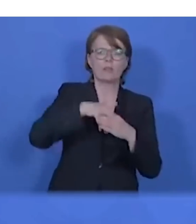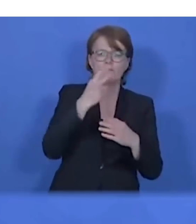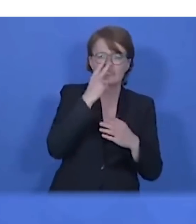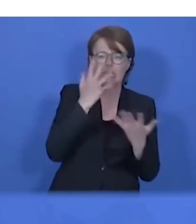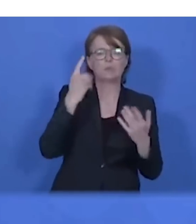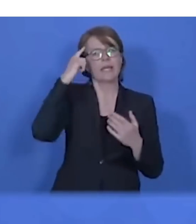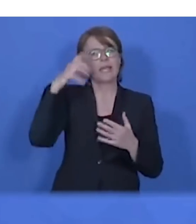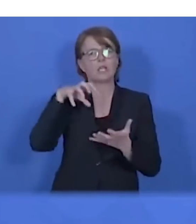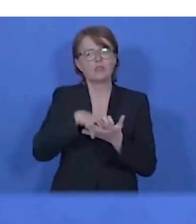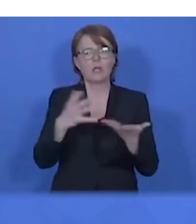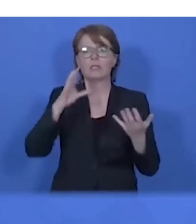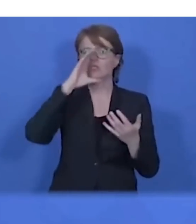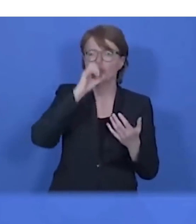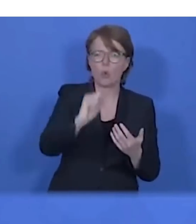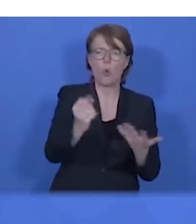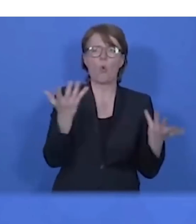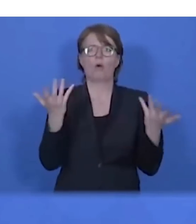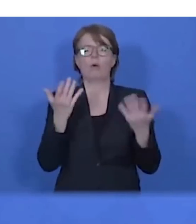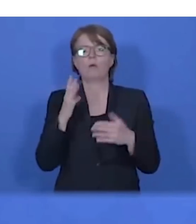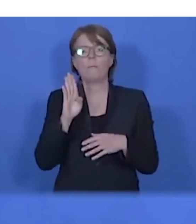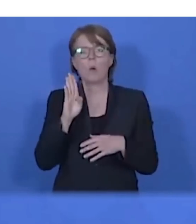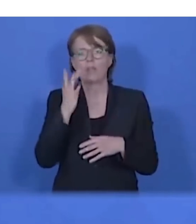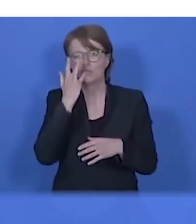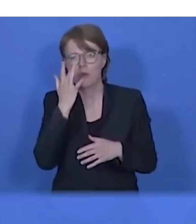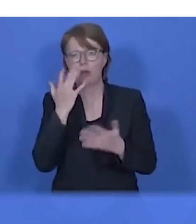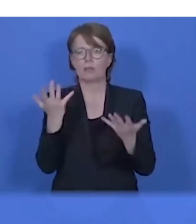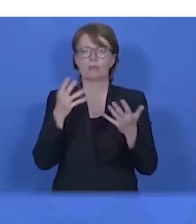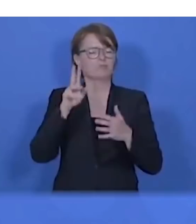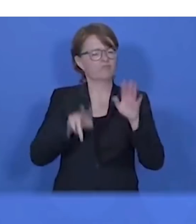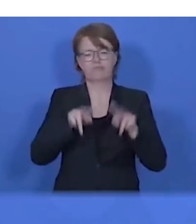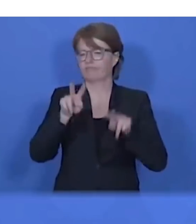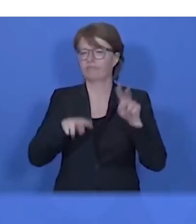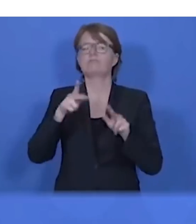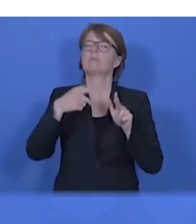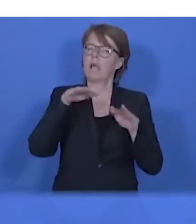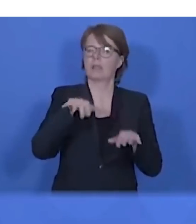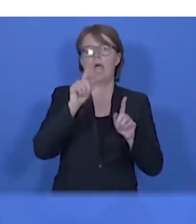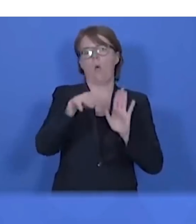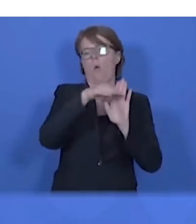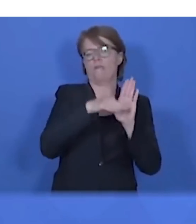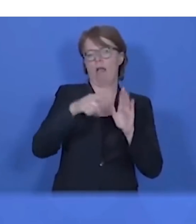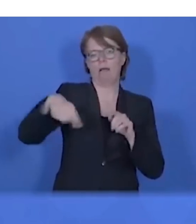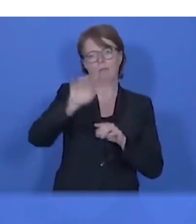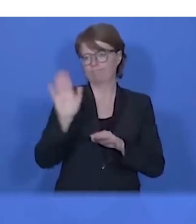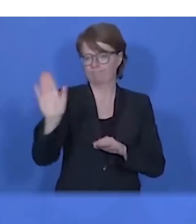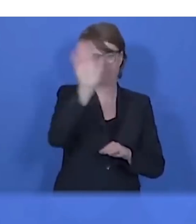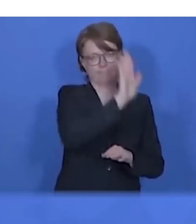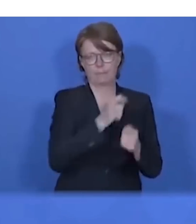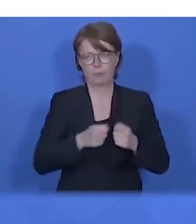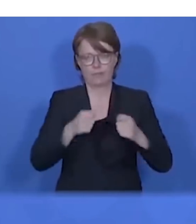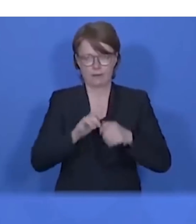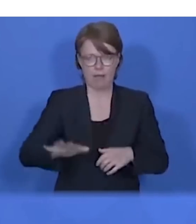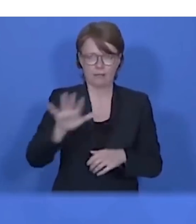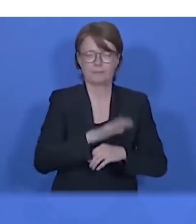Galerien, Gedenkstätten oder zoologische und botanische Gärten. Wir werden am 06